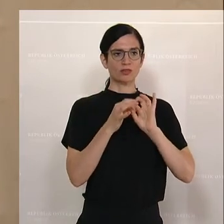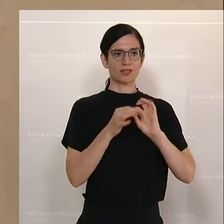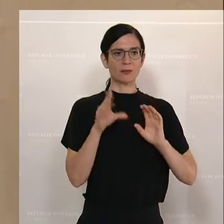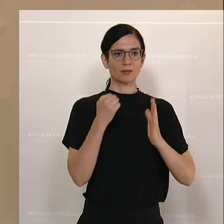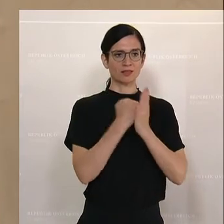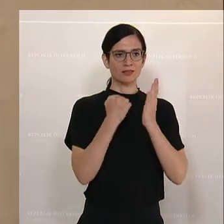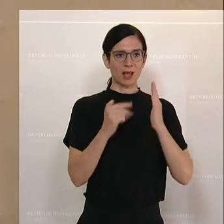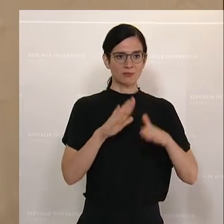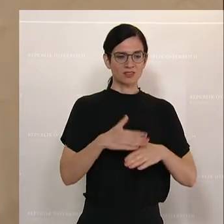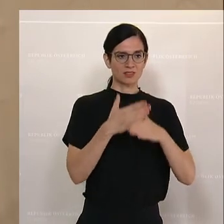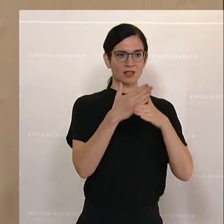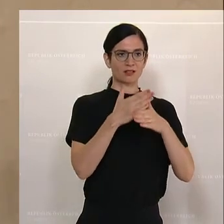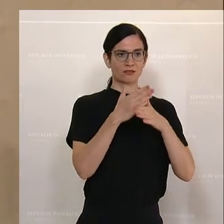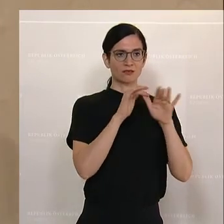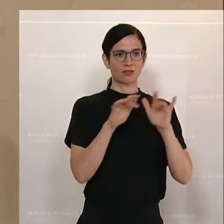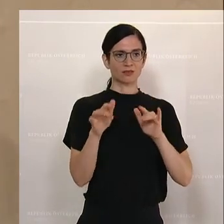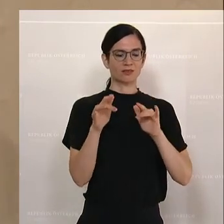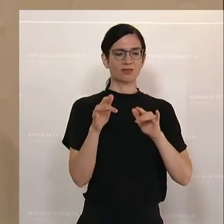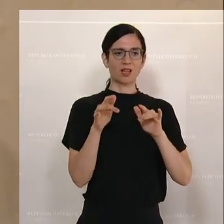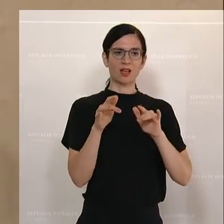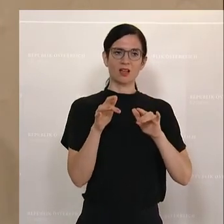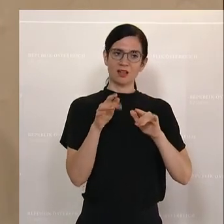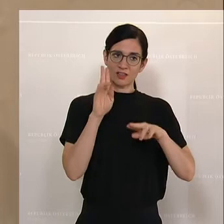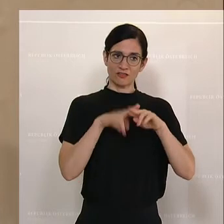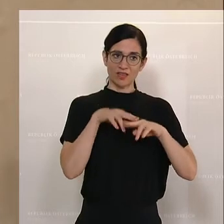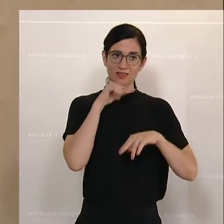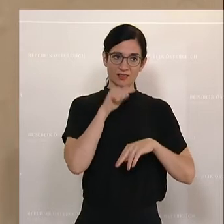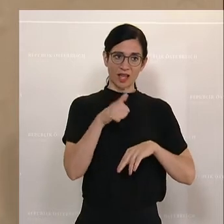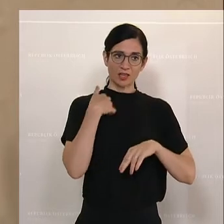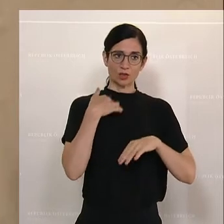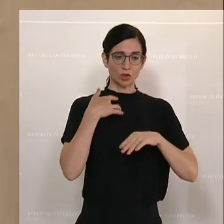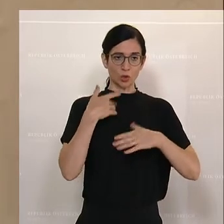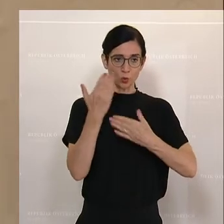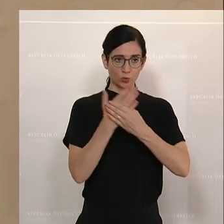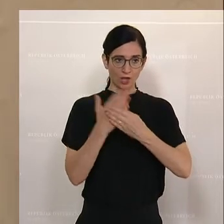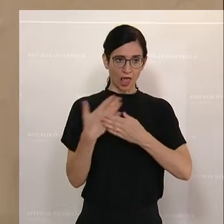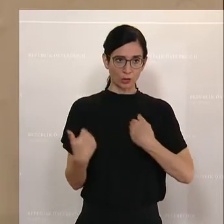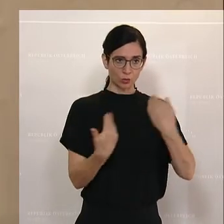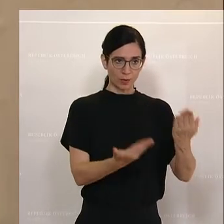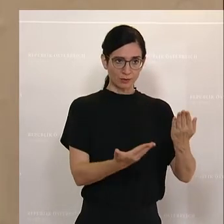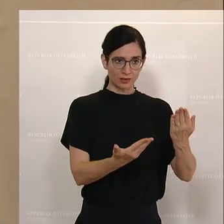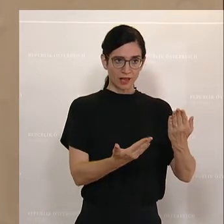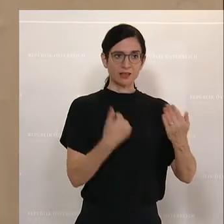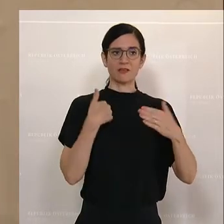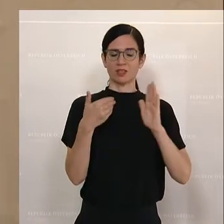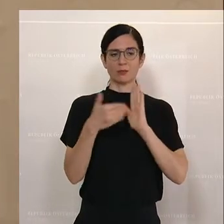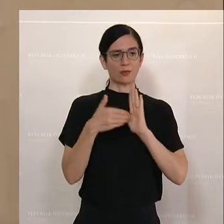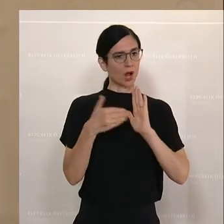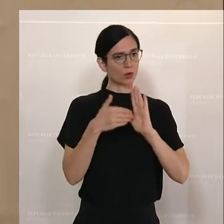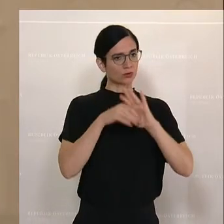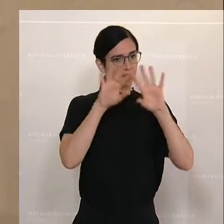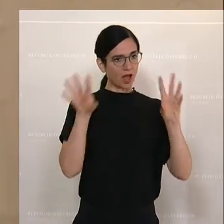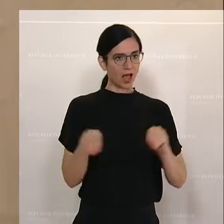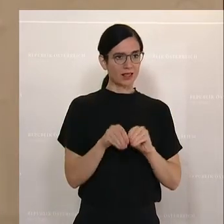Amtshilfe bei Nichtübermittlung von Unterlagen, alles Bausteine, die wir brauchen, um zu kontrollieren, zum